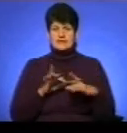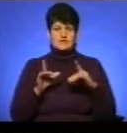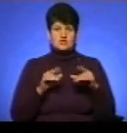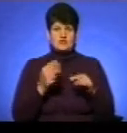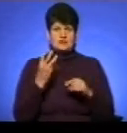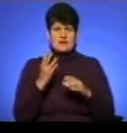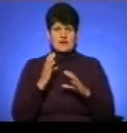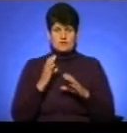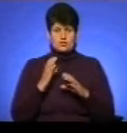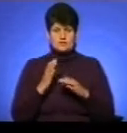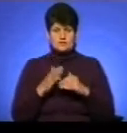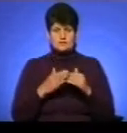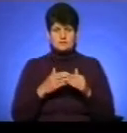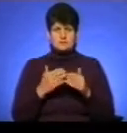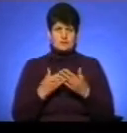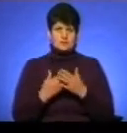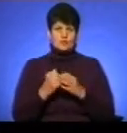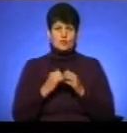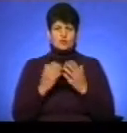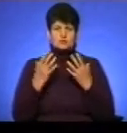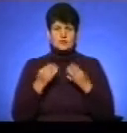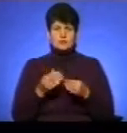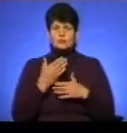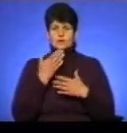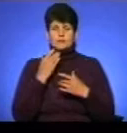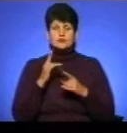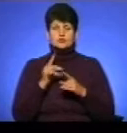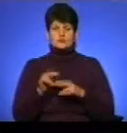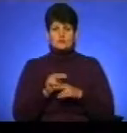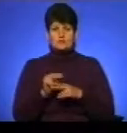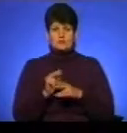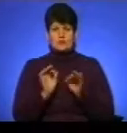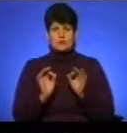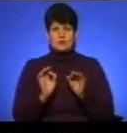автобуси приблизно кожен день, бо немає за що відремонтувати нормально.